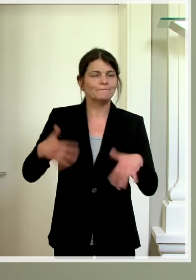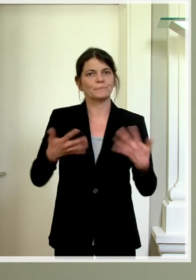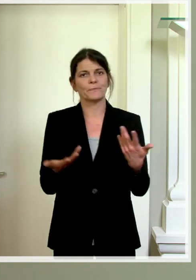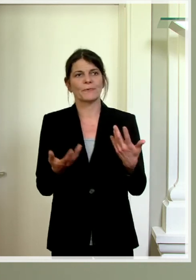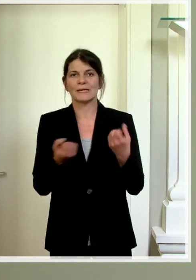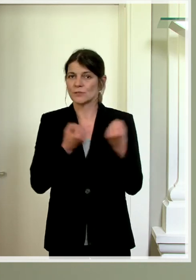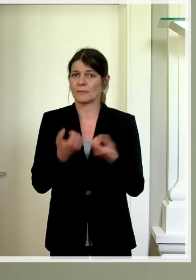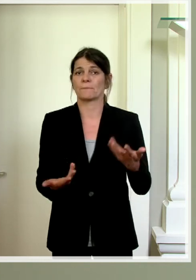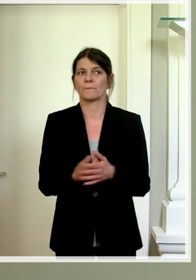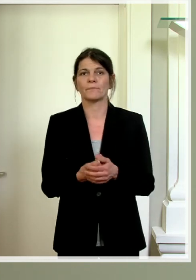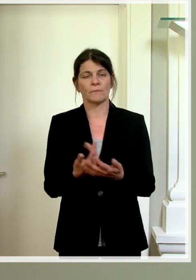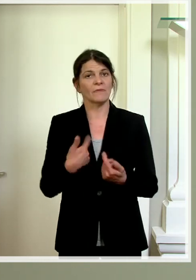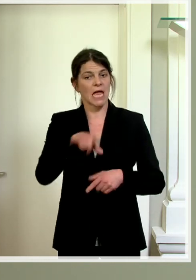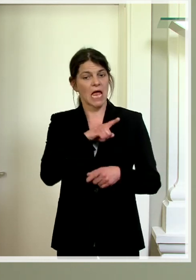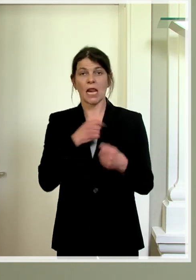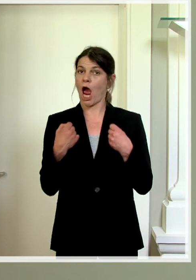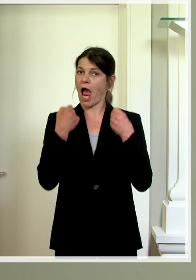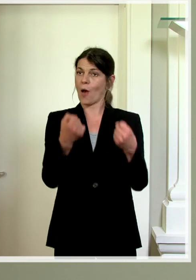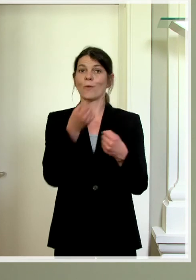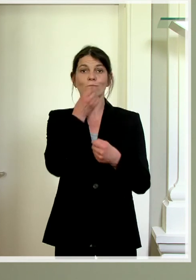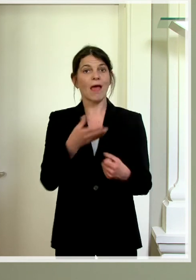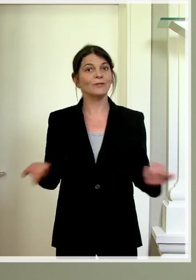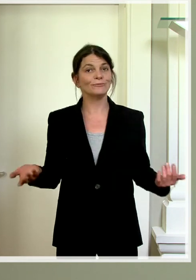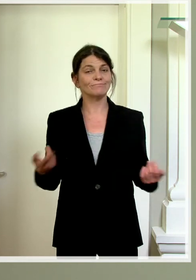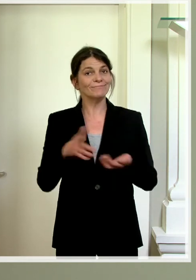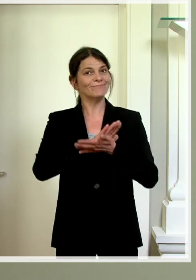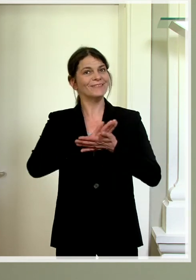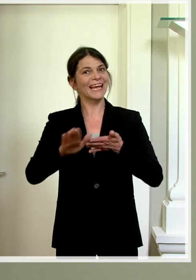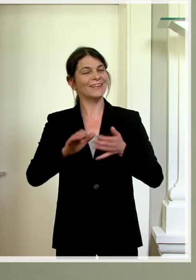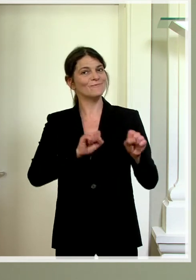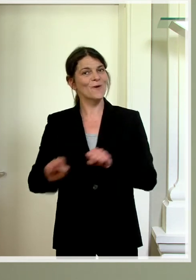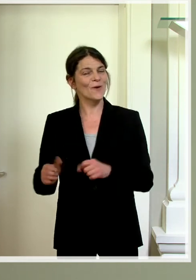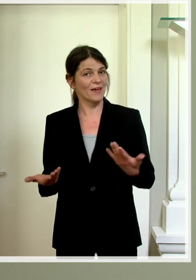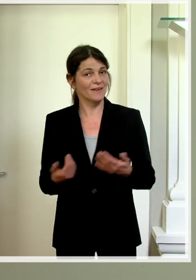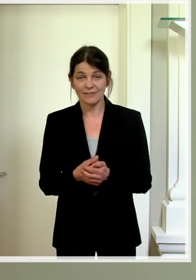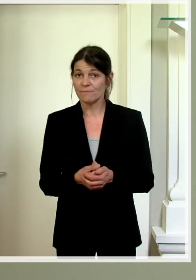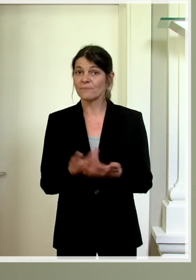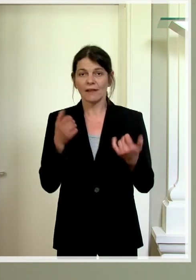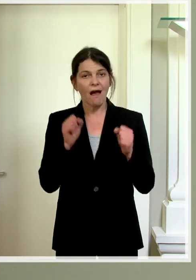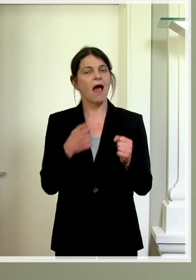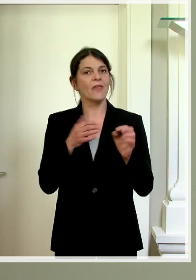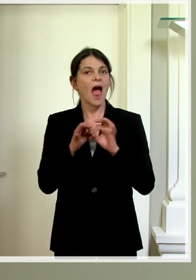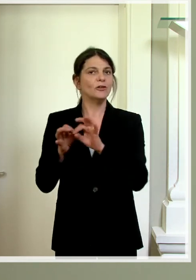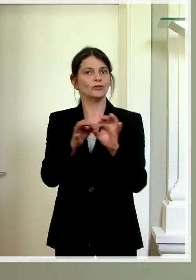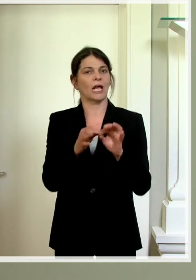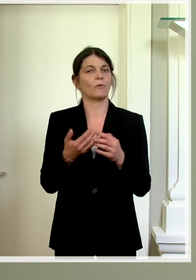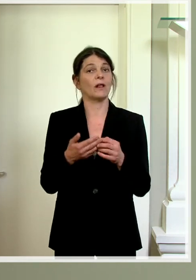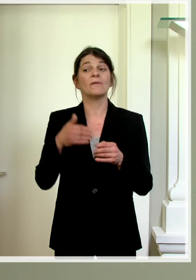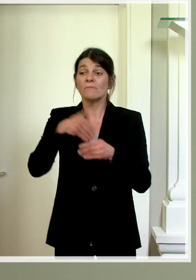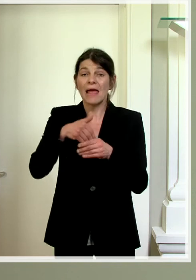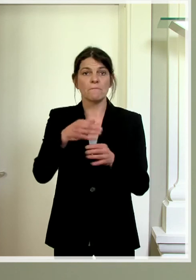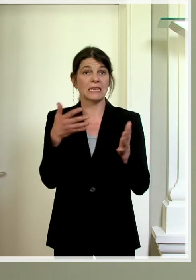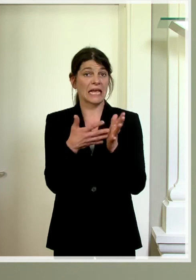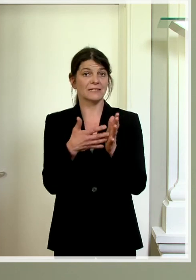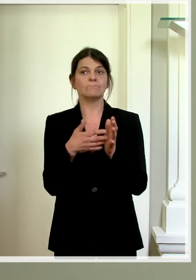dieses, das eigene Auto eine sehr praktische und hygienische Möglichkeit, Ansteckungen während des Testens